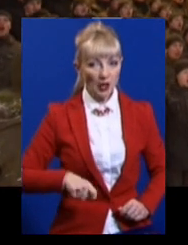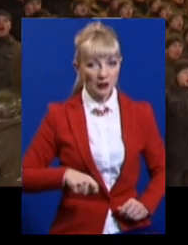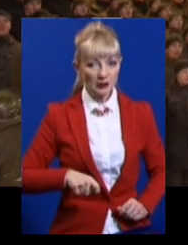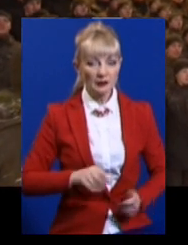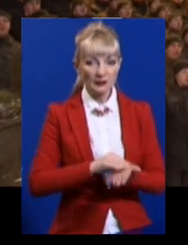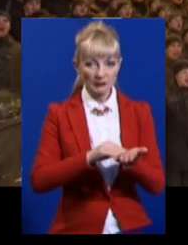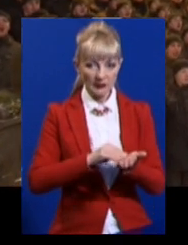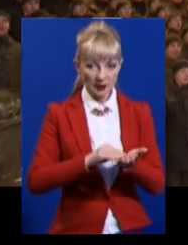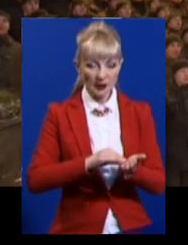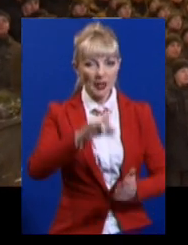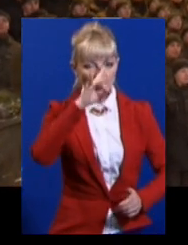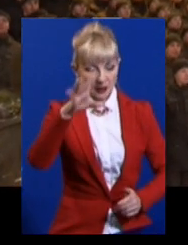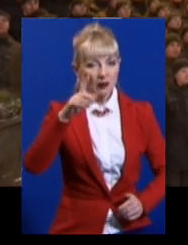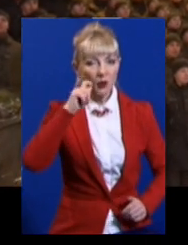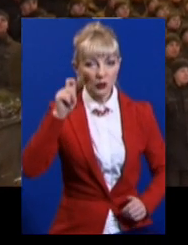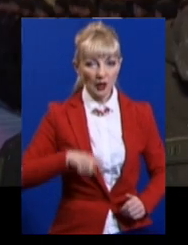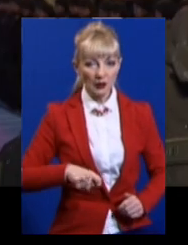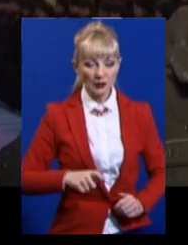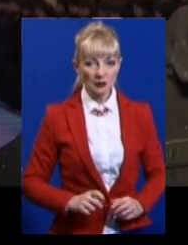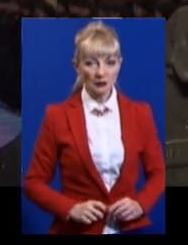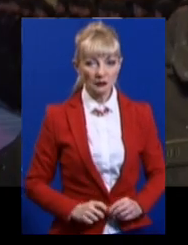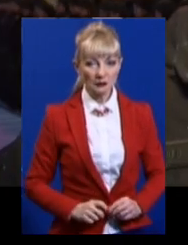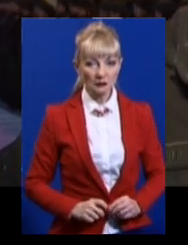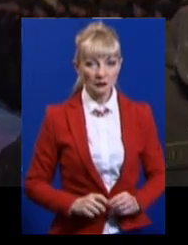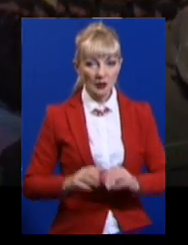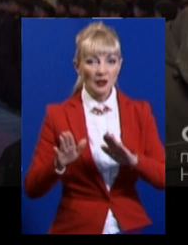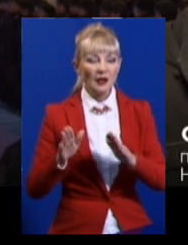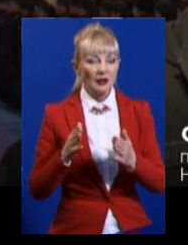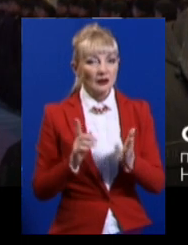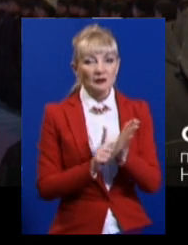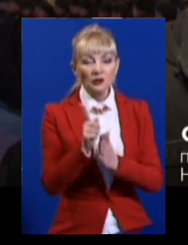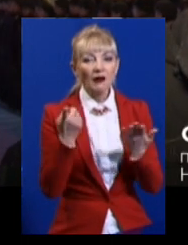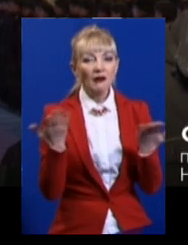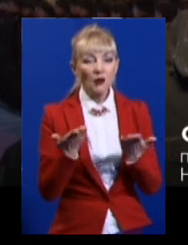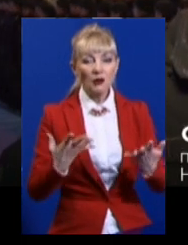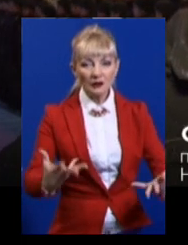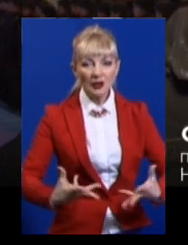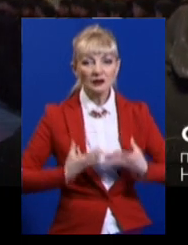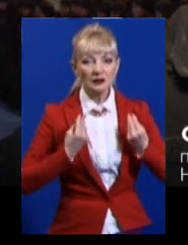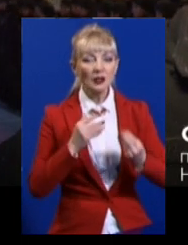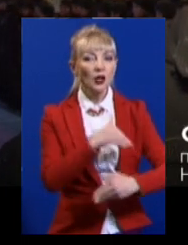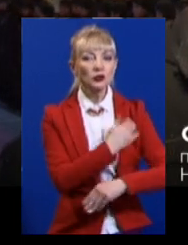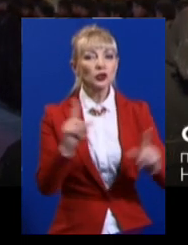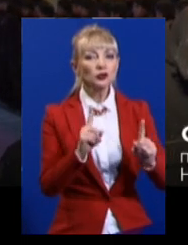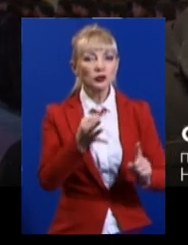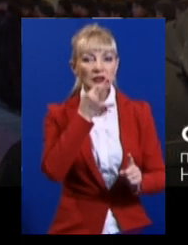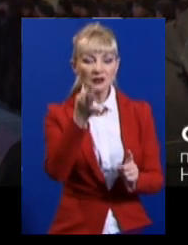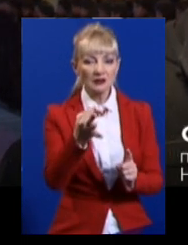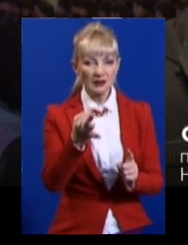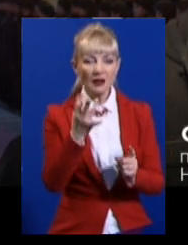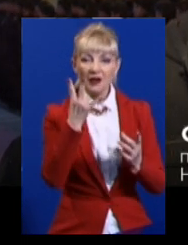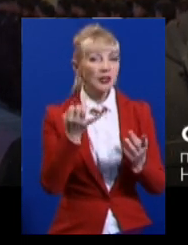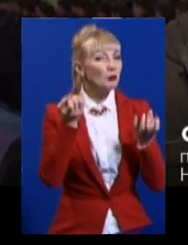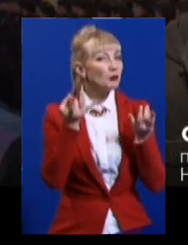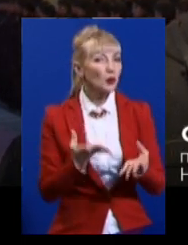Героям слава!» «Приходить якесь натхнення, коли хочеться щось висказати неформальними словами.